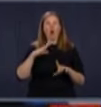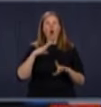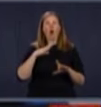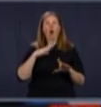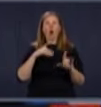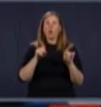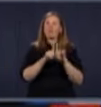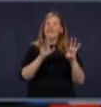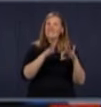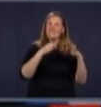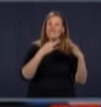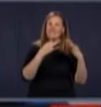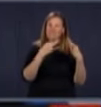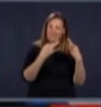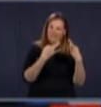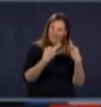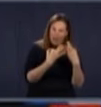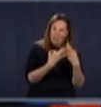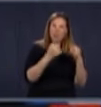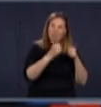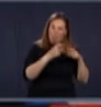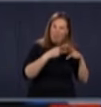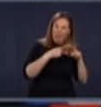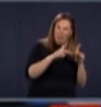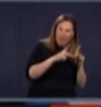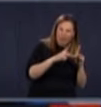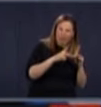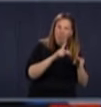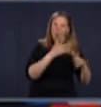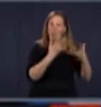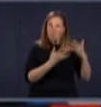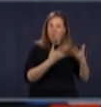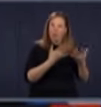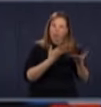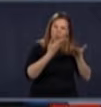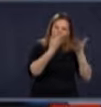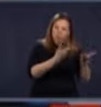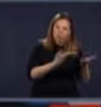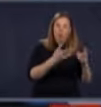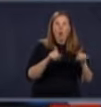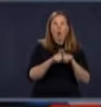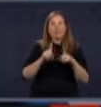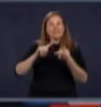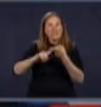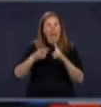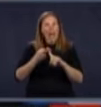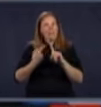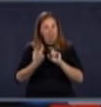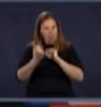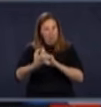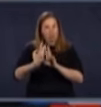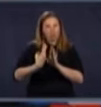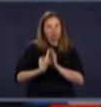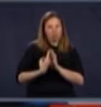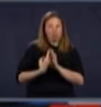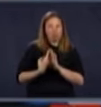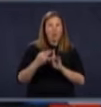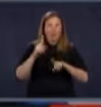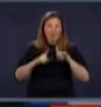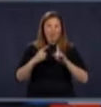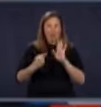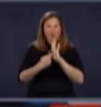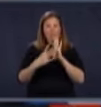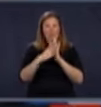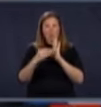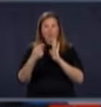familiales, le modèle des amis toujours uniques, pairage seulement avec ces gens-là, modèle où on ne peut changer personne pour